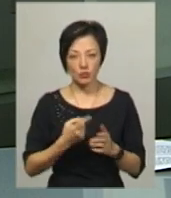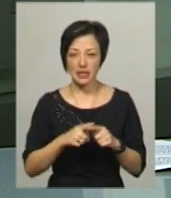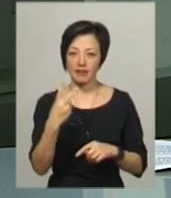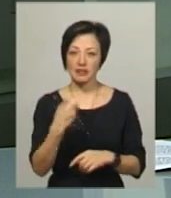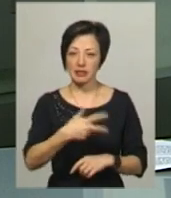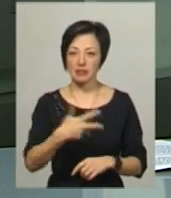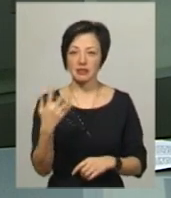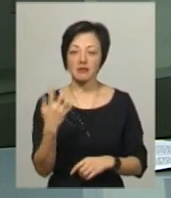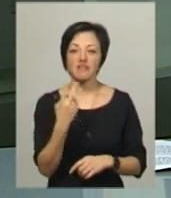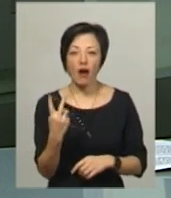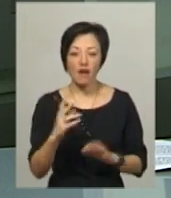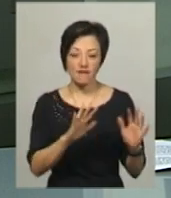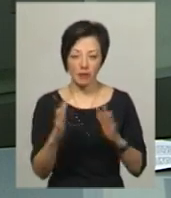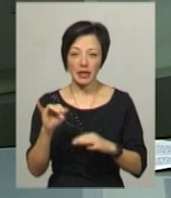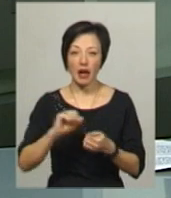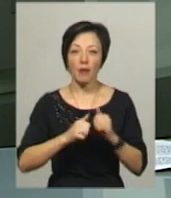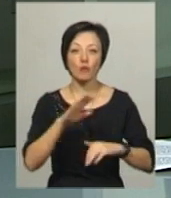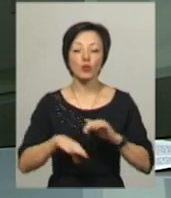232 випадки. На